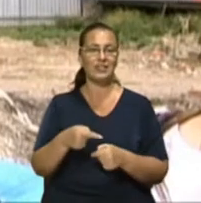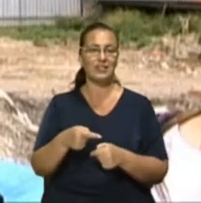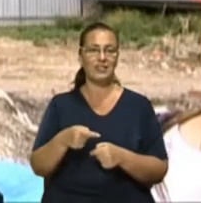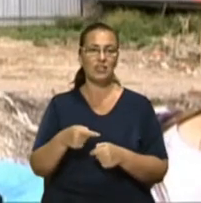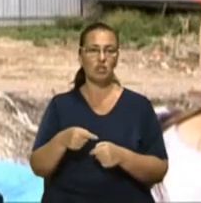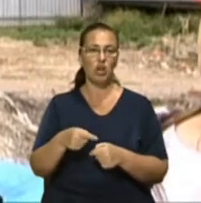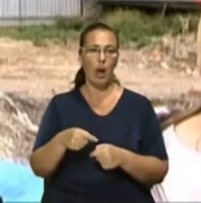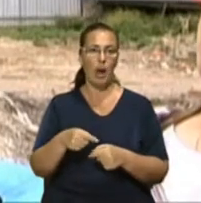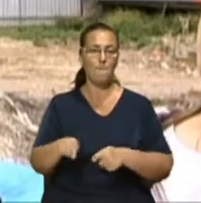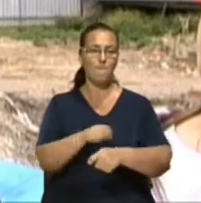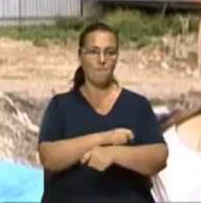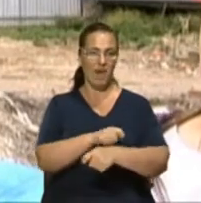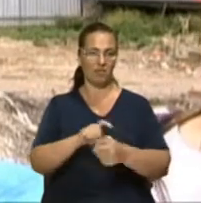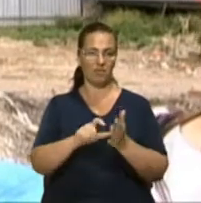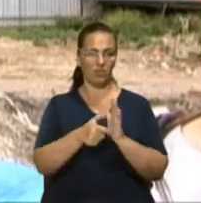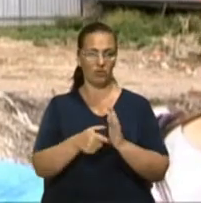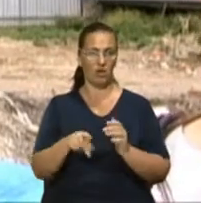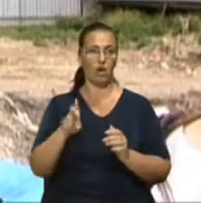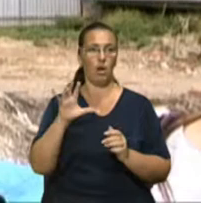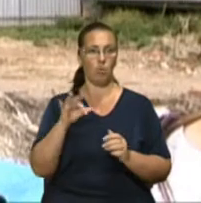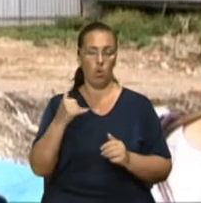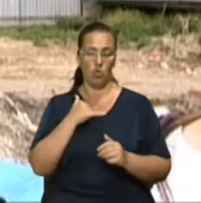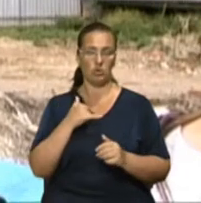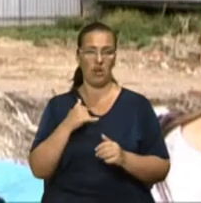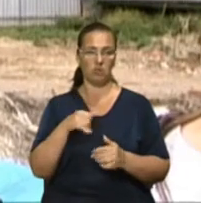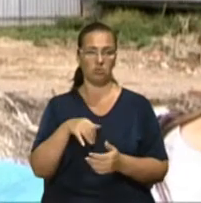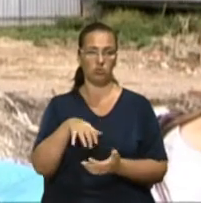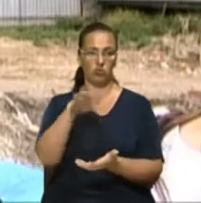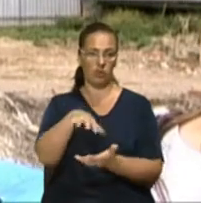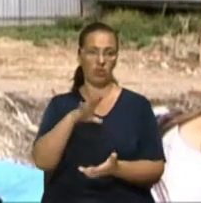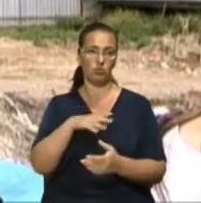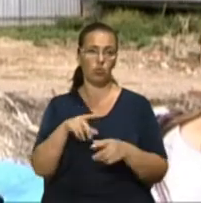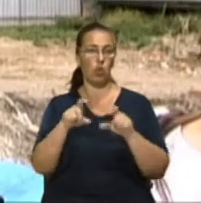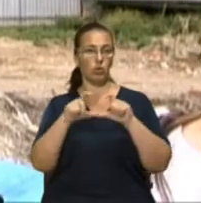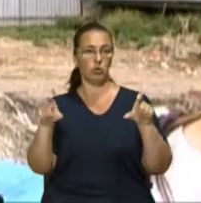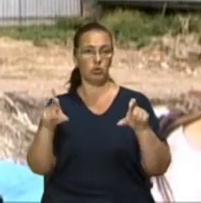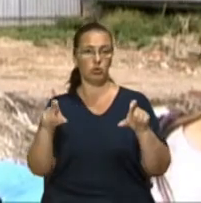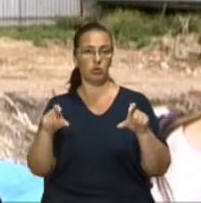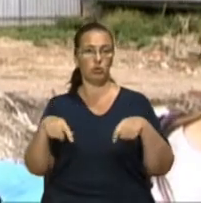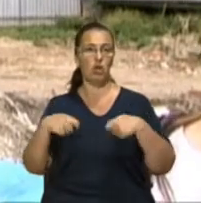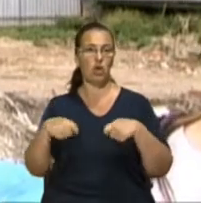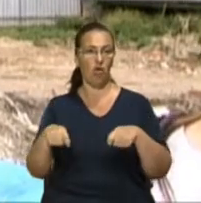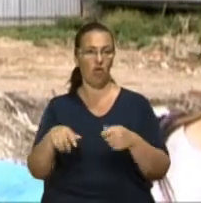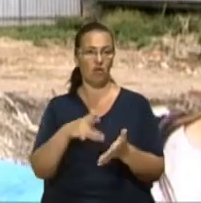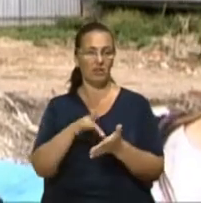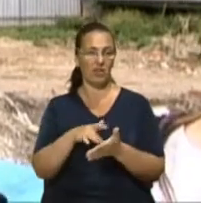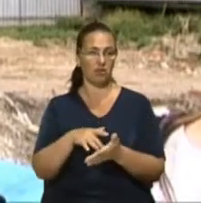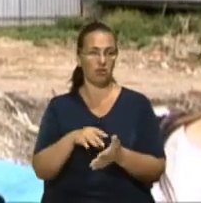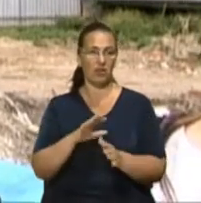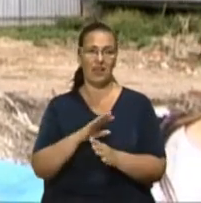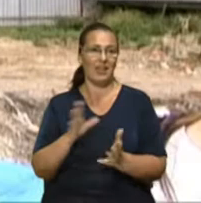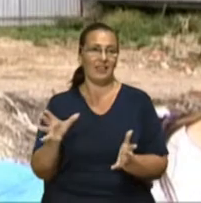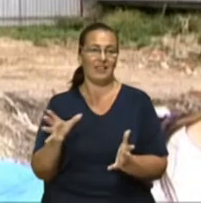Тому що у нас об'єкт був все ж таки торговим центром, а не мав в собі функцію цього